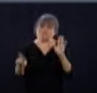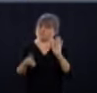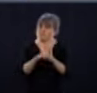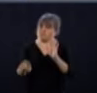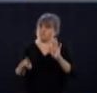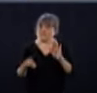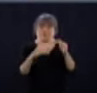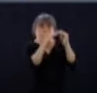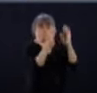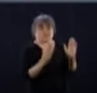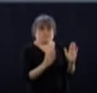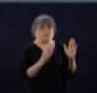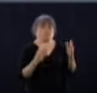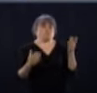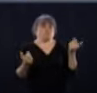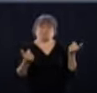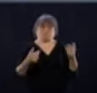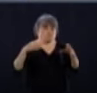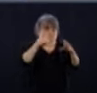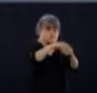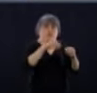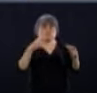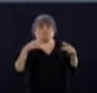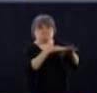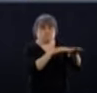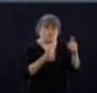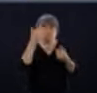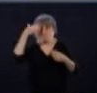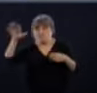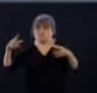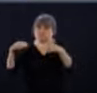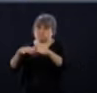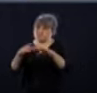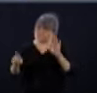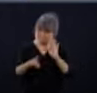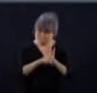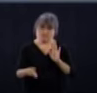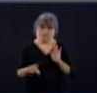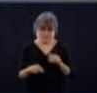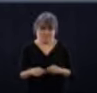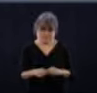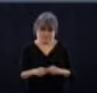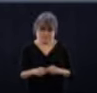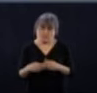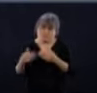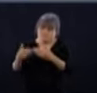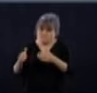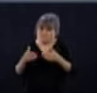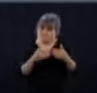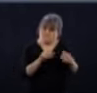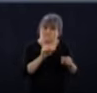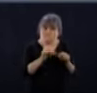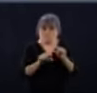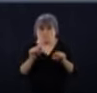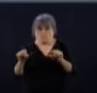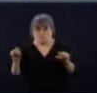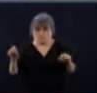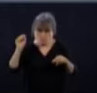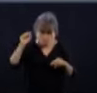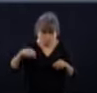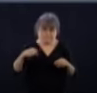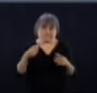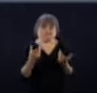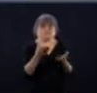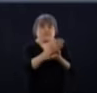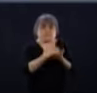ailleurs malgré la réouverture de certains secteurs, mais à l'évidence, en parallèle de la réouverture de certains secteurs de l'économie, de